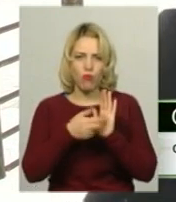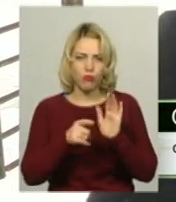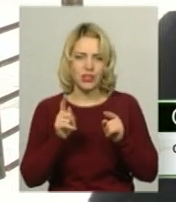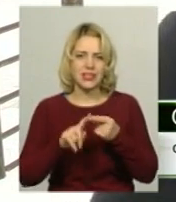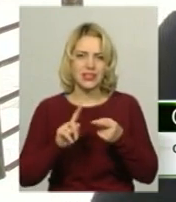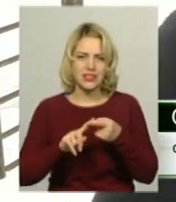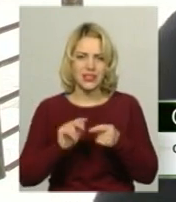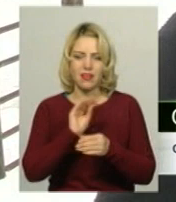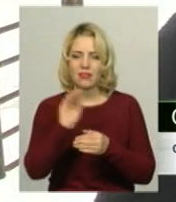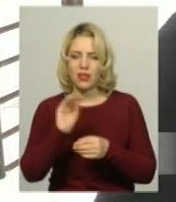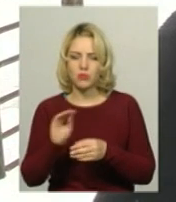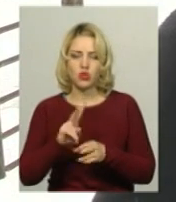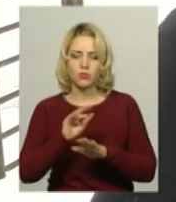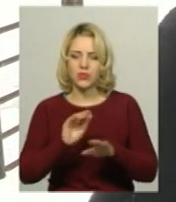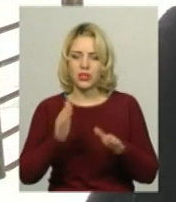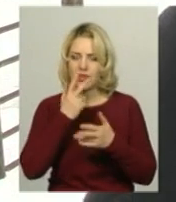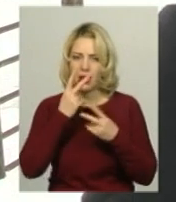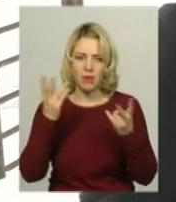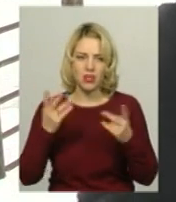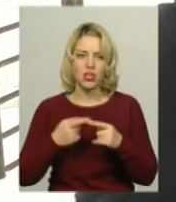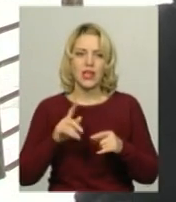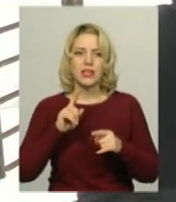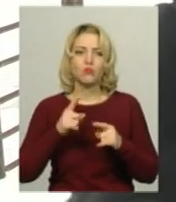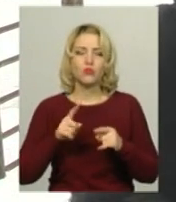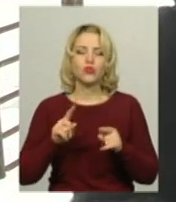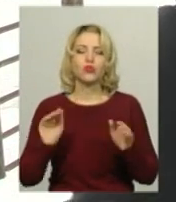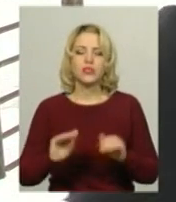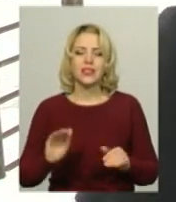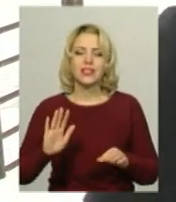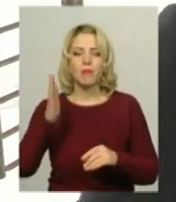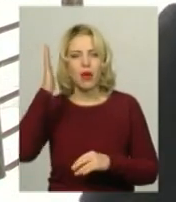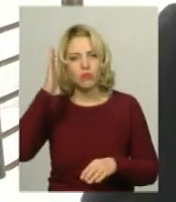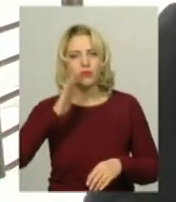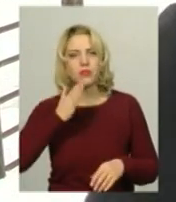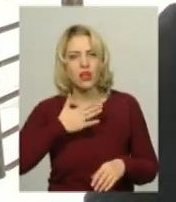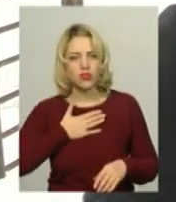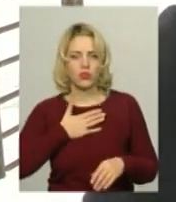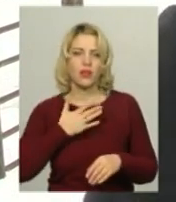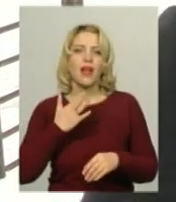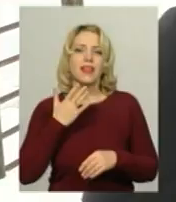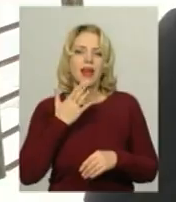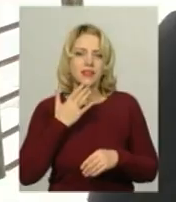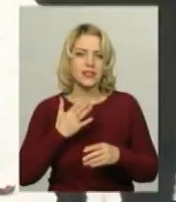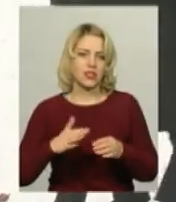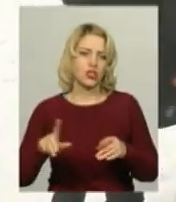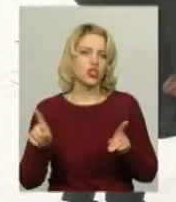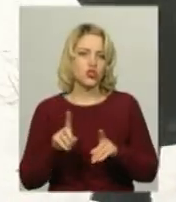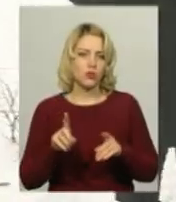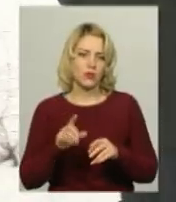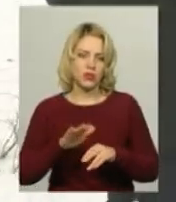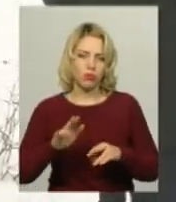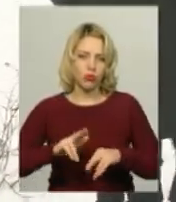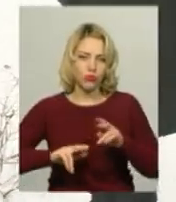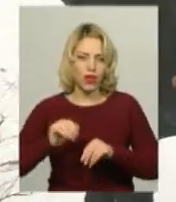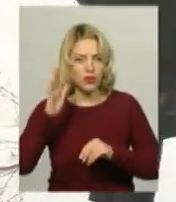не бачили наші діти. Тому що діти – це майбутнє нашої нації, які будуть будувати і далі будувати нашу державу. Від початку